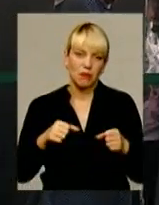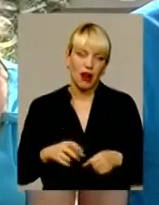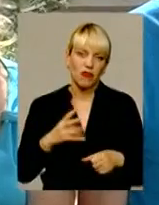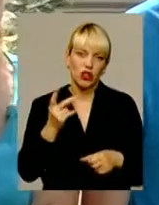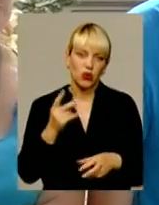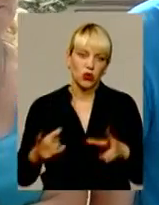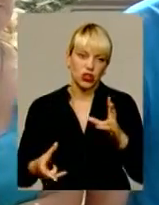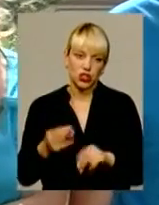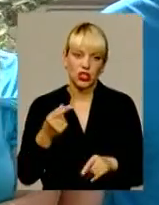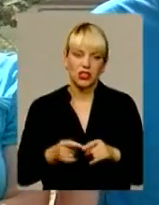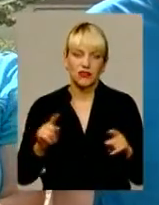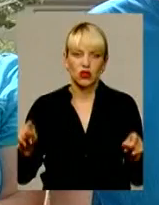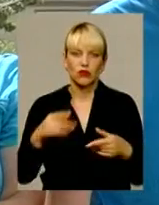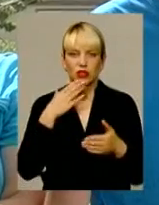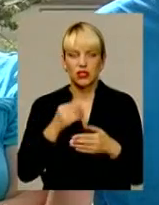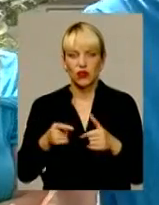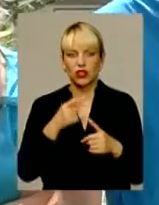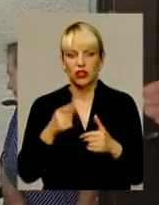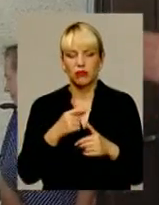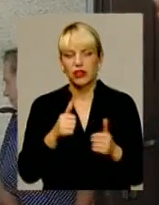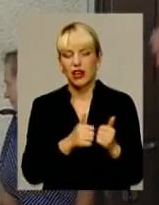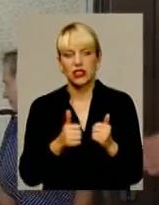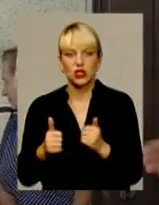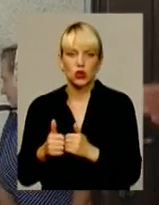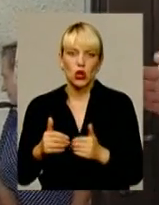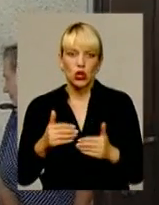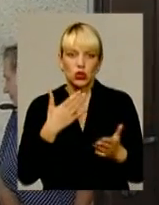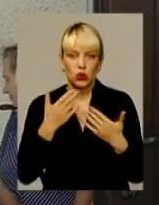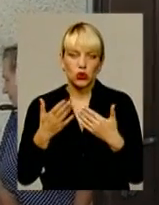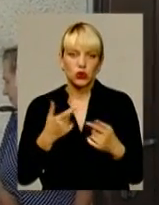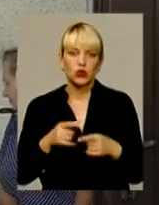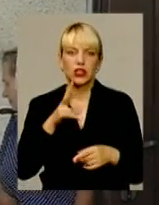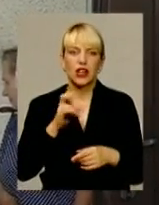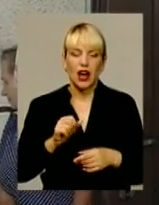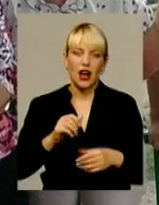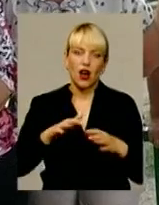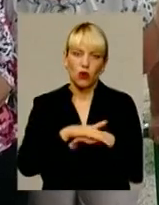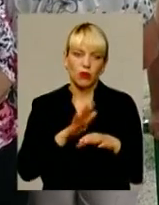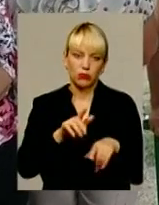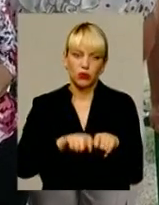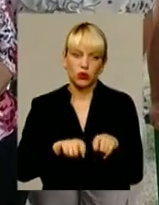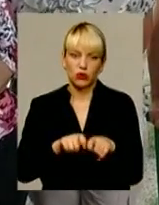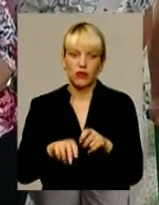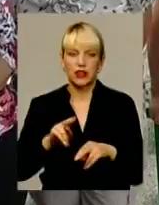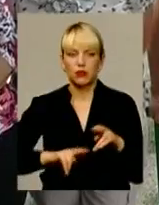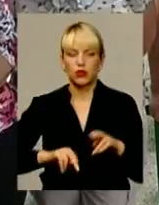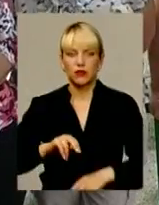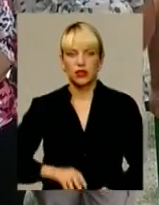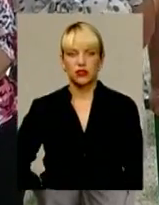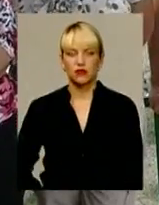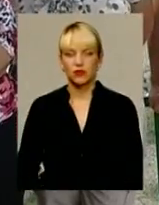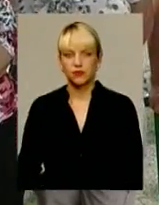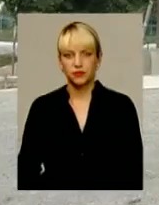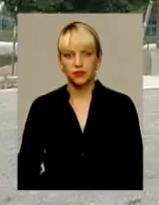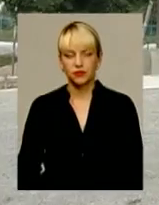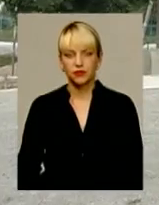шанс відновити і своє добропорядне ім'я, і добросусідські стосунки. Та про всяк випадок громада контролюватиме будівництво. Світлана Поробок з